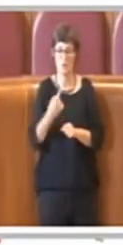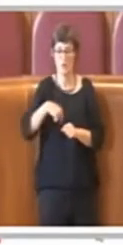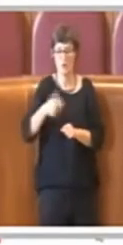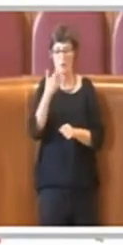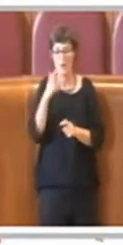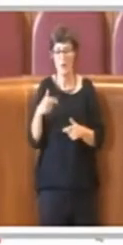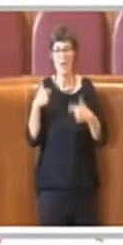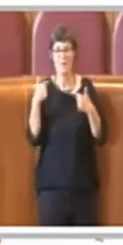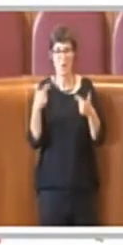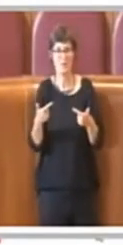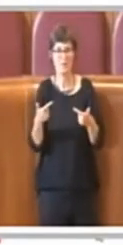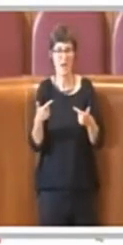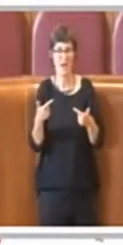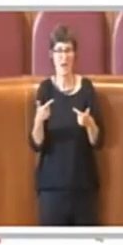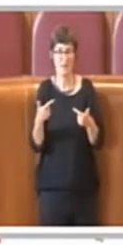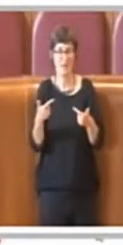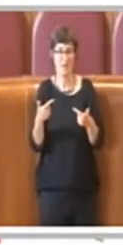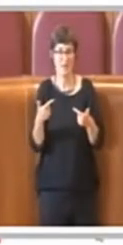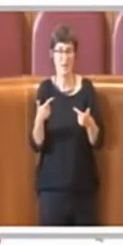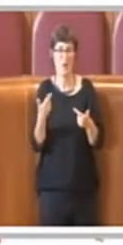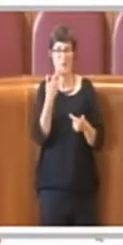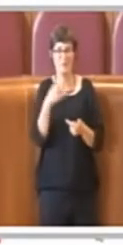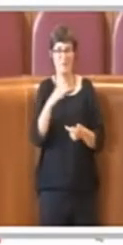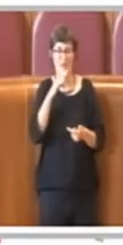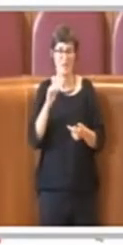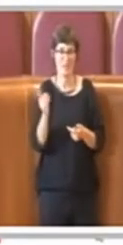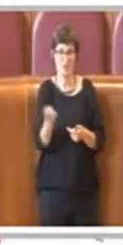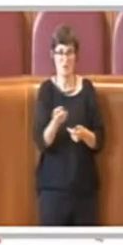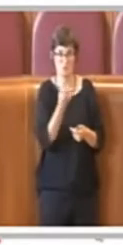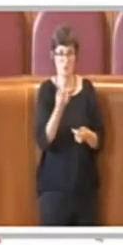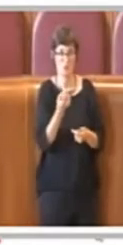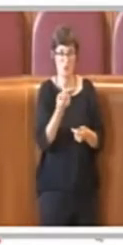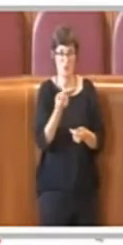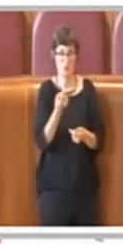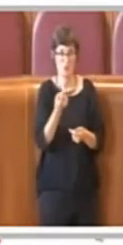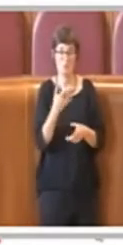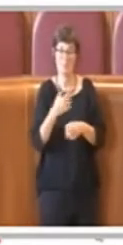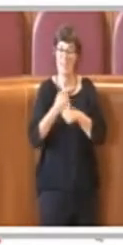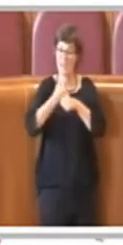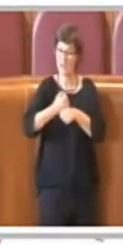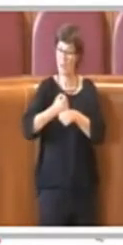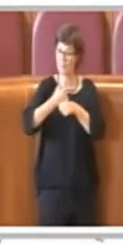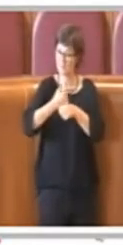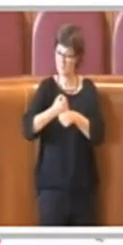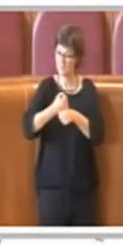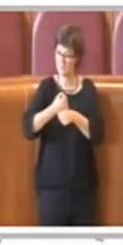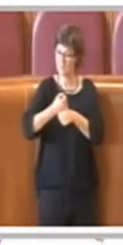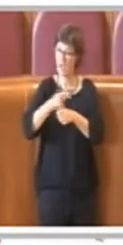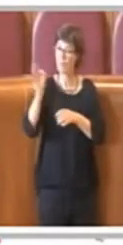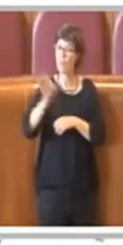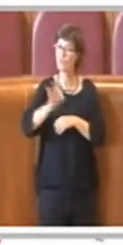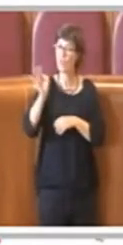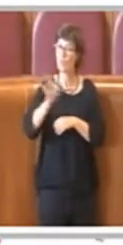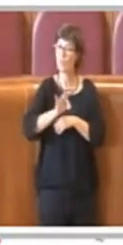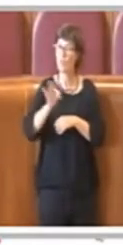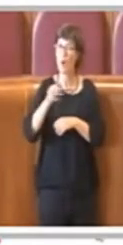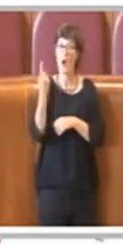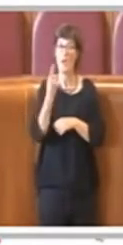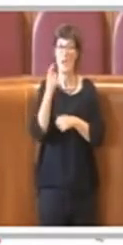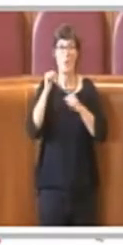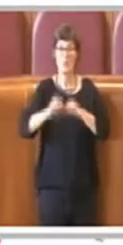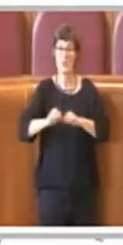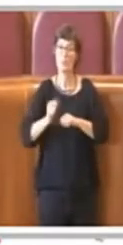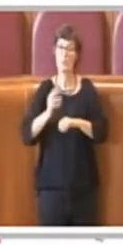di evitare fratture e separazione. Il grado di rappresentatività non può essere l'unico criterio per l'accesso, anche perché di difficile